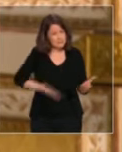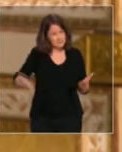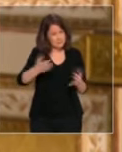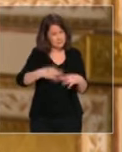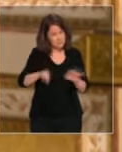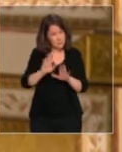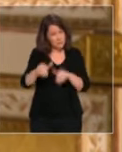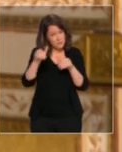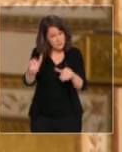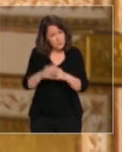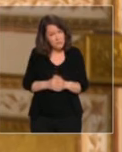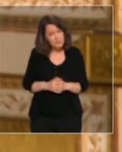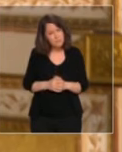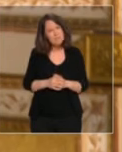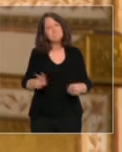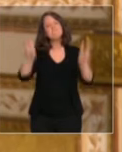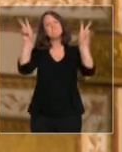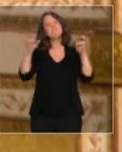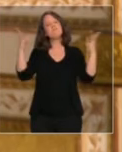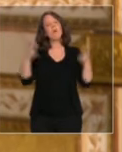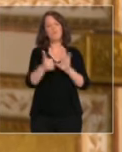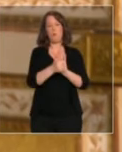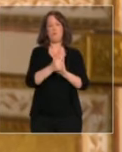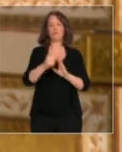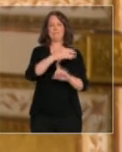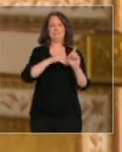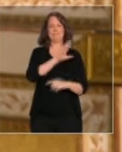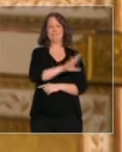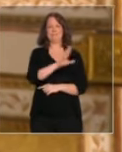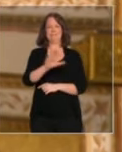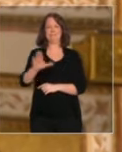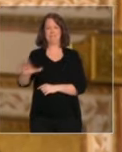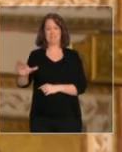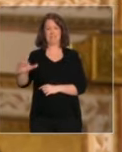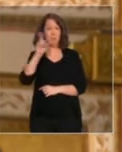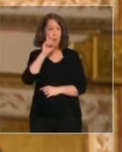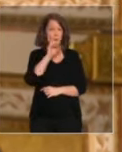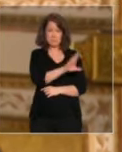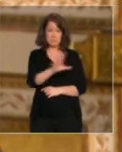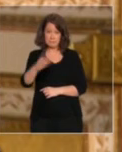Les distinctions sociales ne peuvent être fondées que sur l'utilité commune.